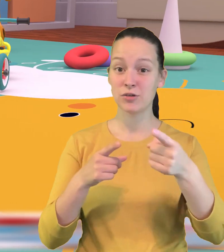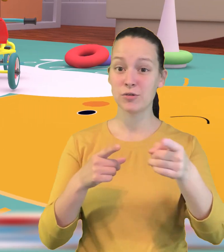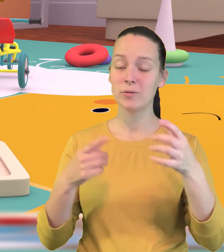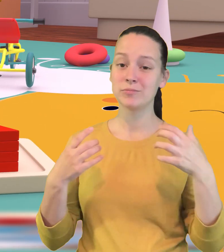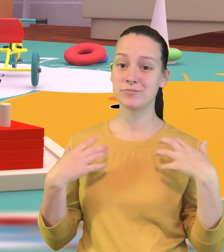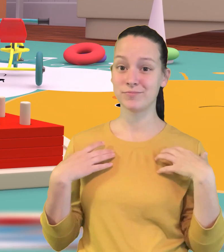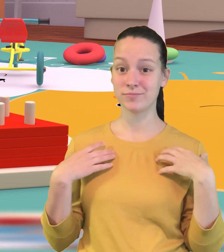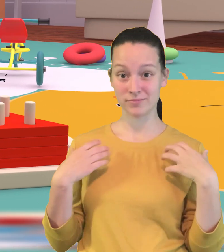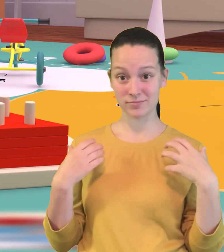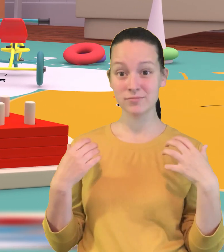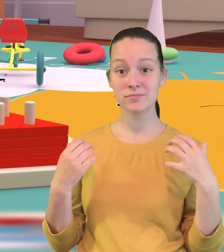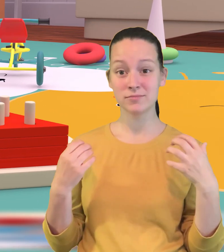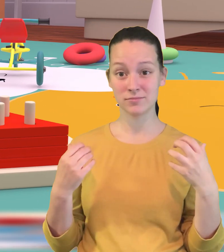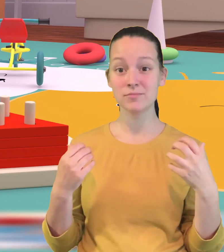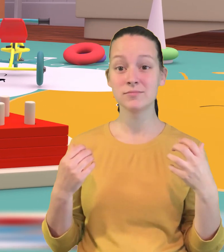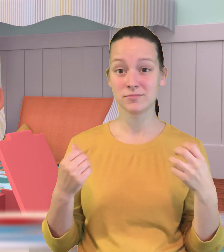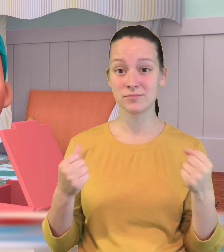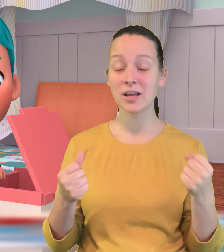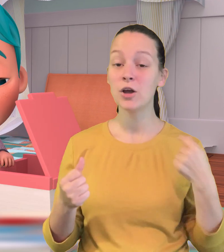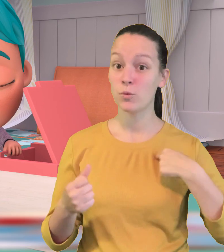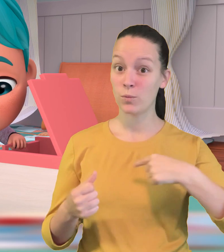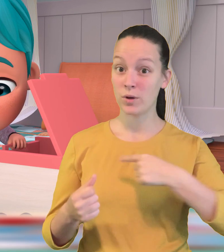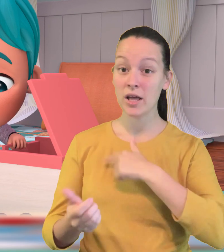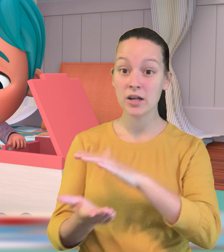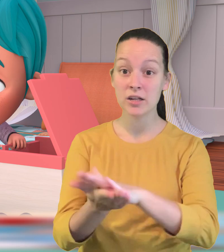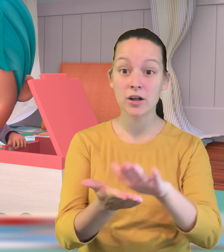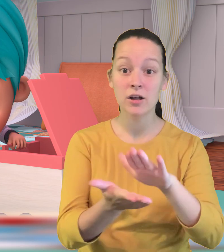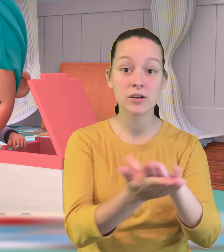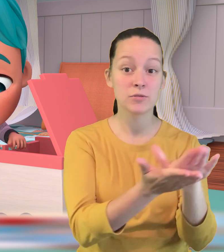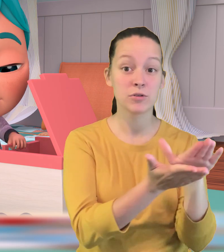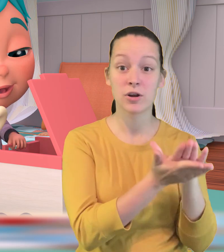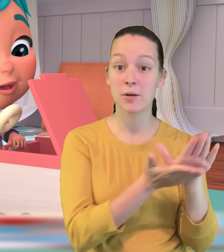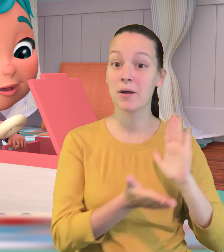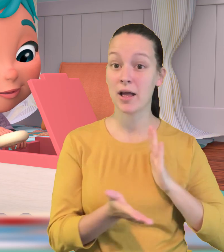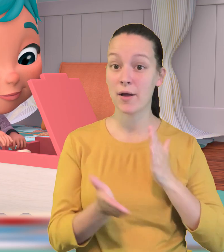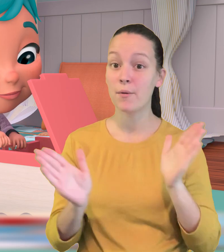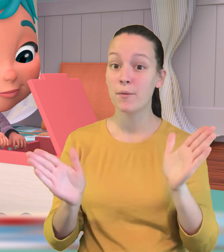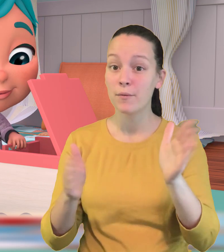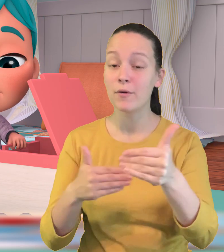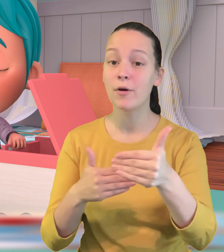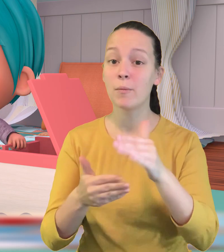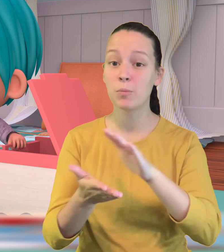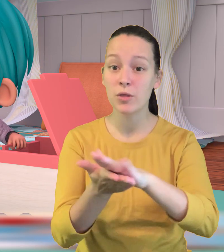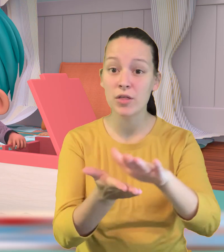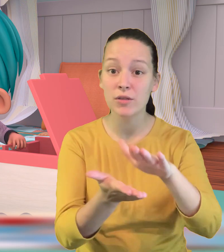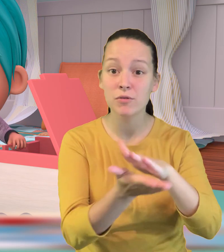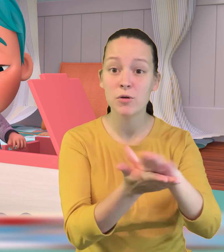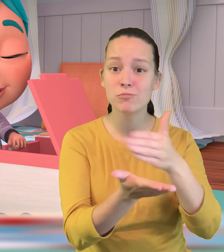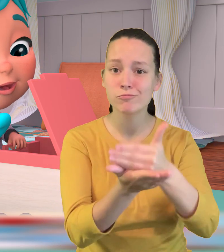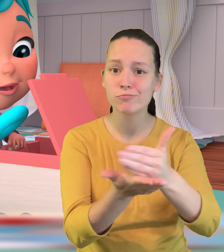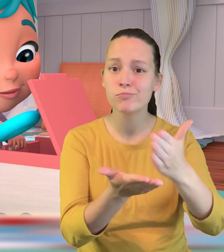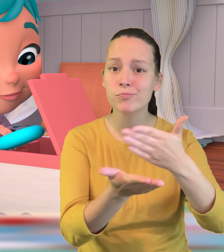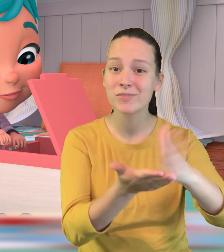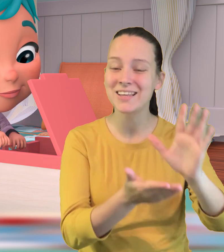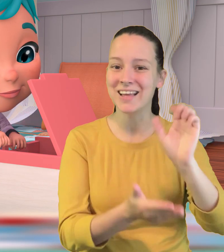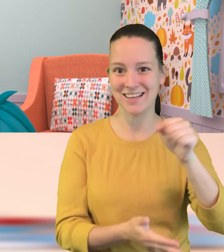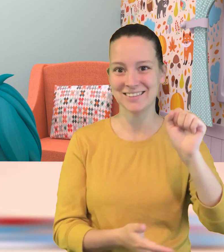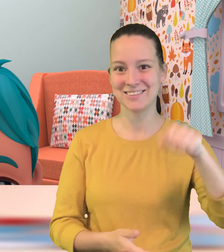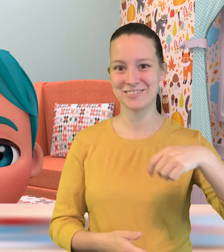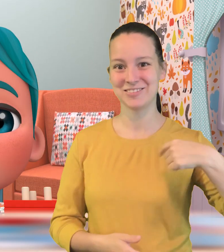dadurch Wir putzen und Wir klären